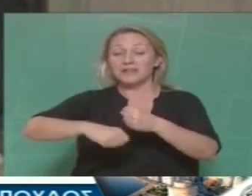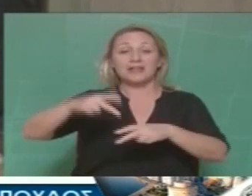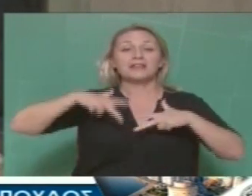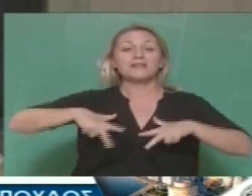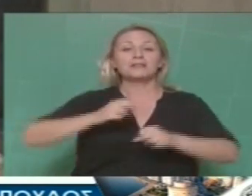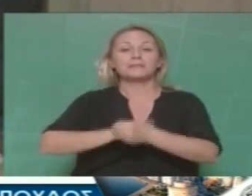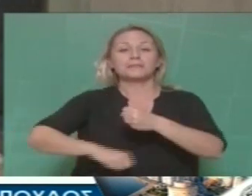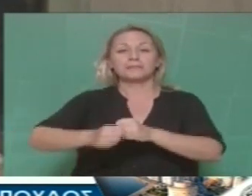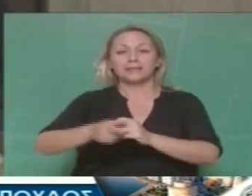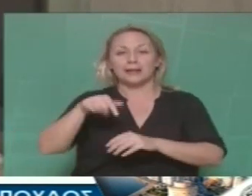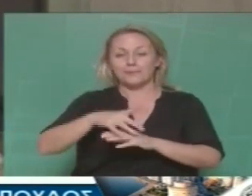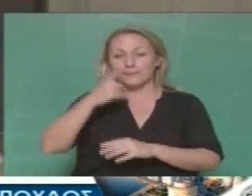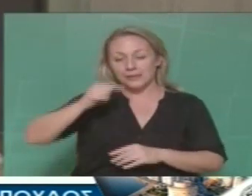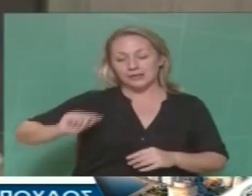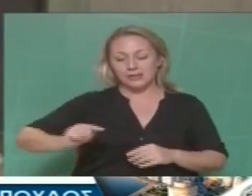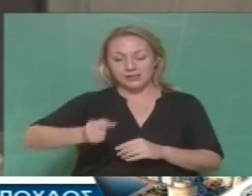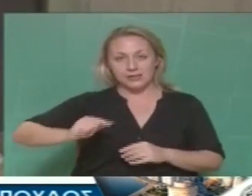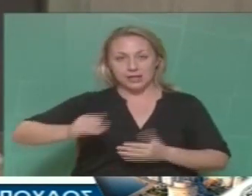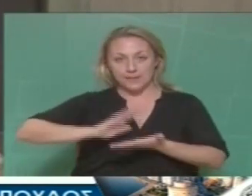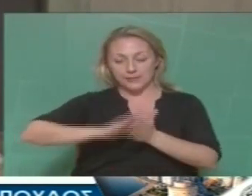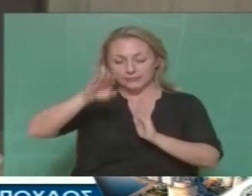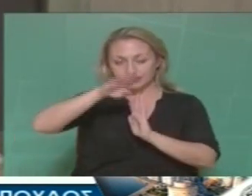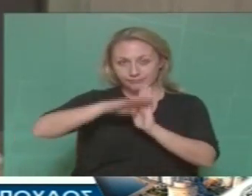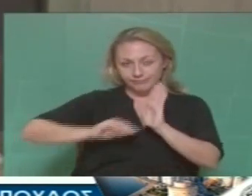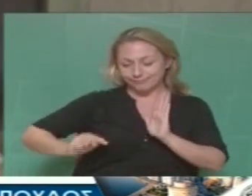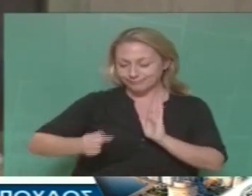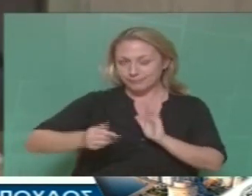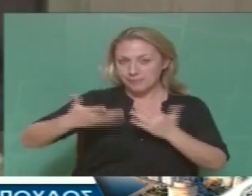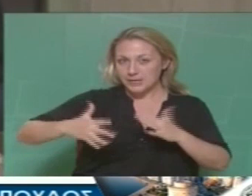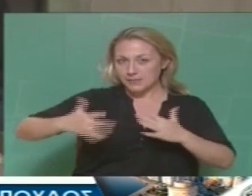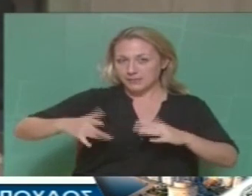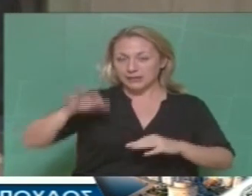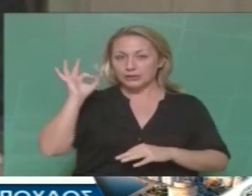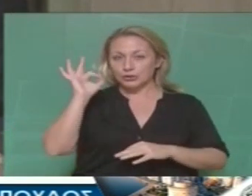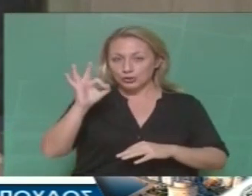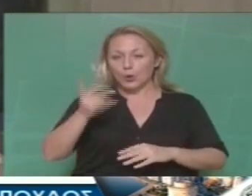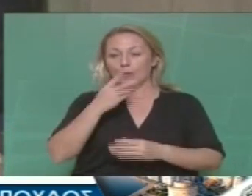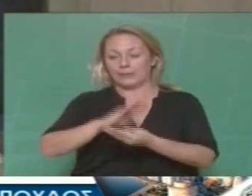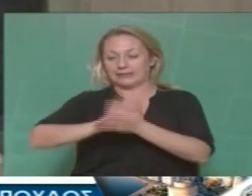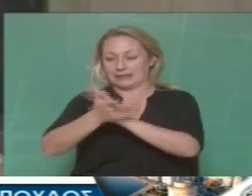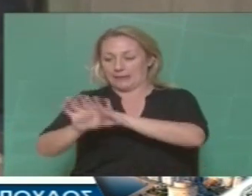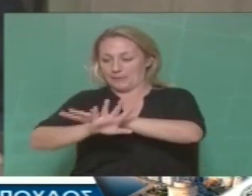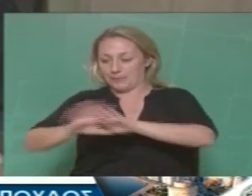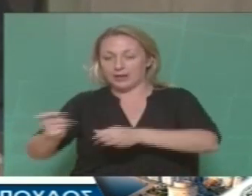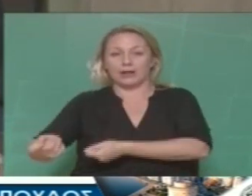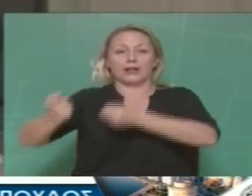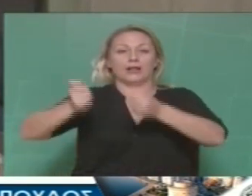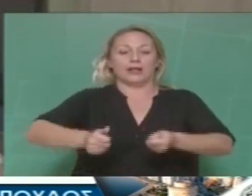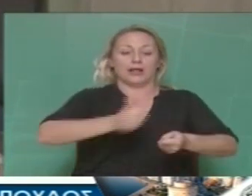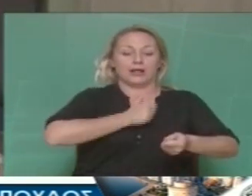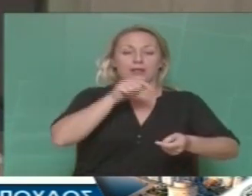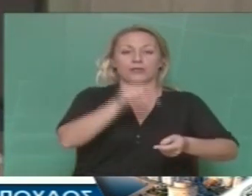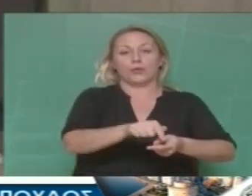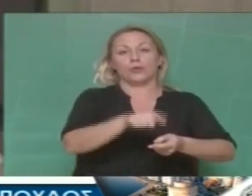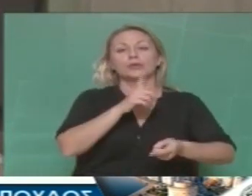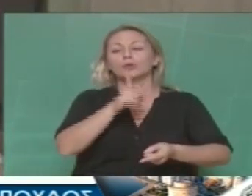οι θελημένα, συστηματικά, συνειδητά, μεθοδευμένα, ούτως ώστε να παραδοθούν σε εργολάβους και το ίδιο συμβαίνει και στο Δήμο Θεσσαλονίκης, και